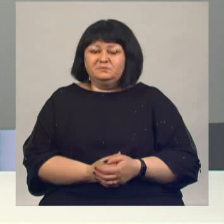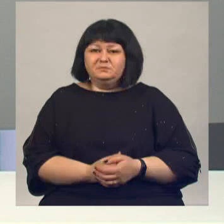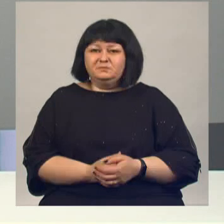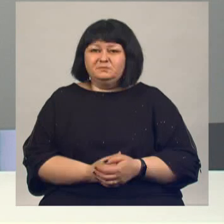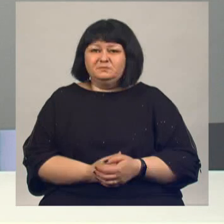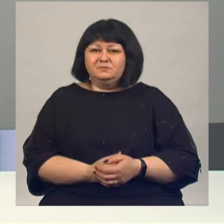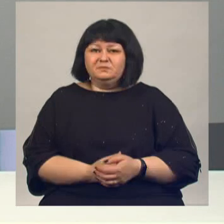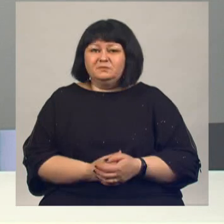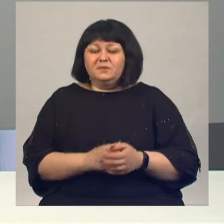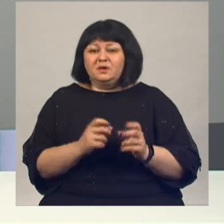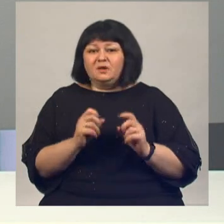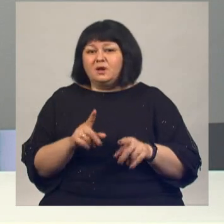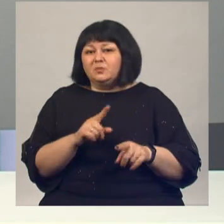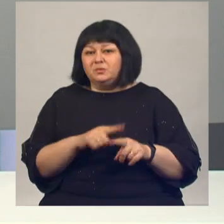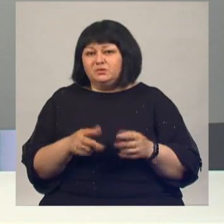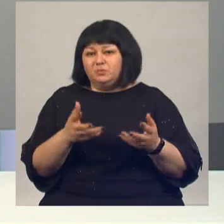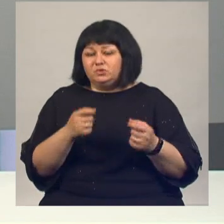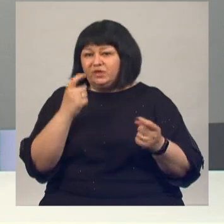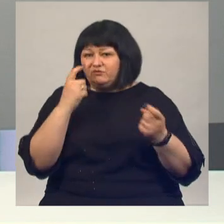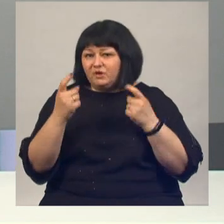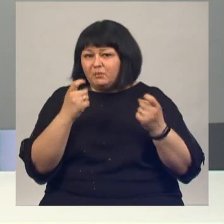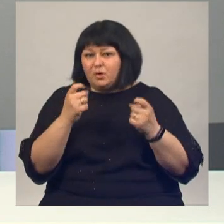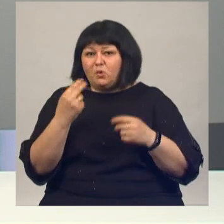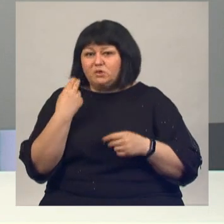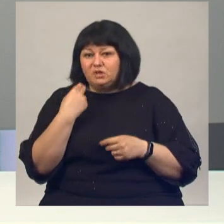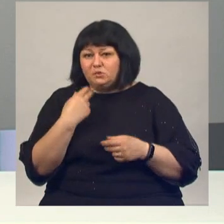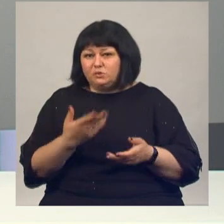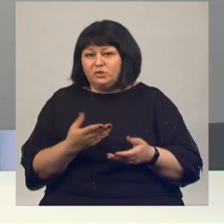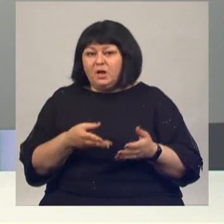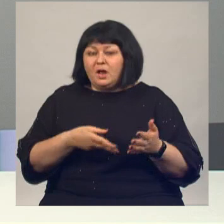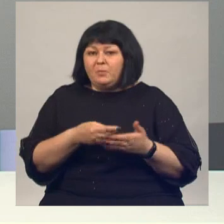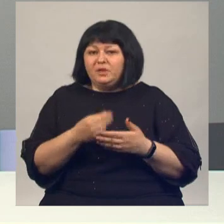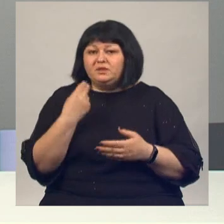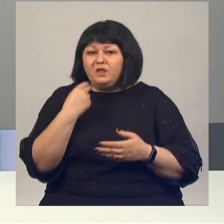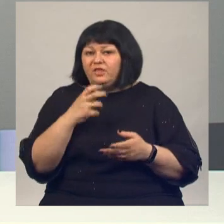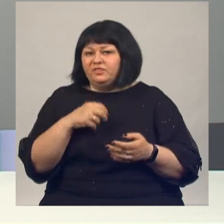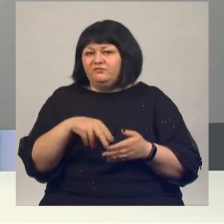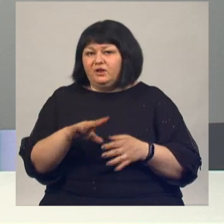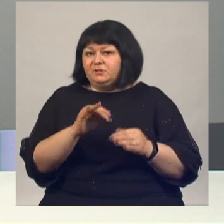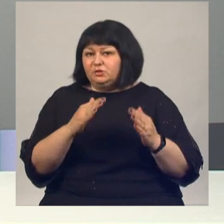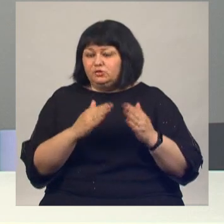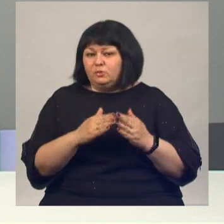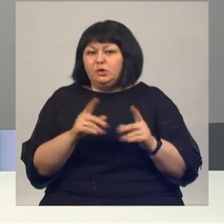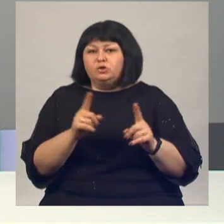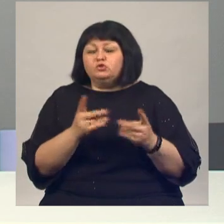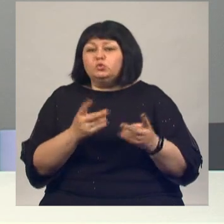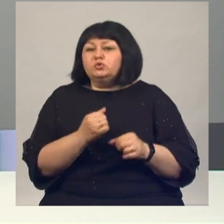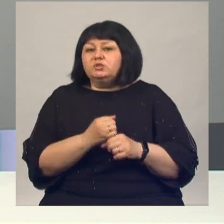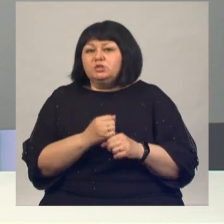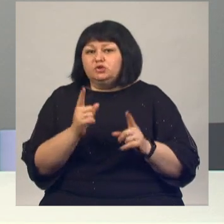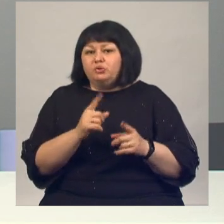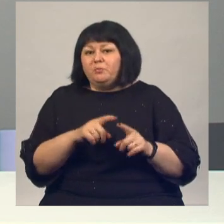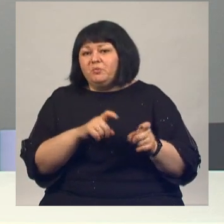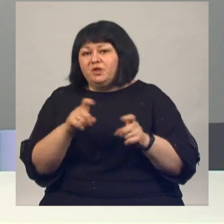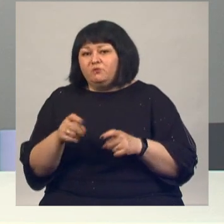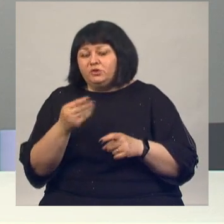Как оперативно получать информацию о задолженностях, оплатить долги, не выходя из дома? И что нужно сделать, чтобы перевод